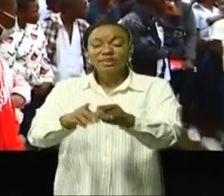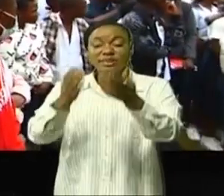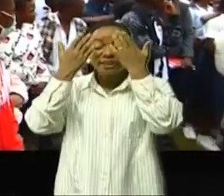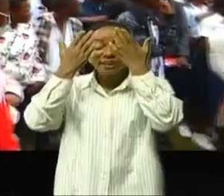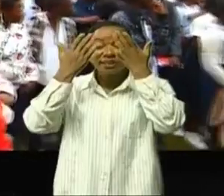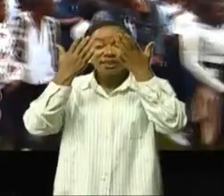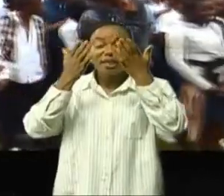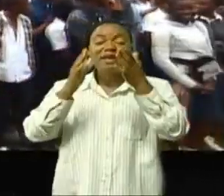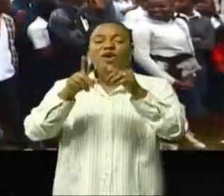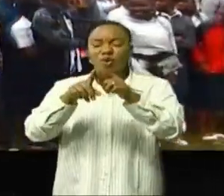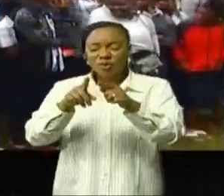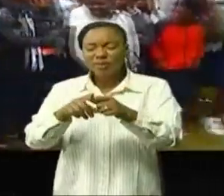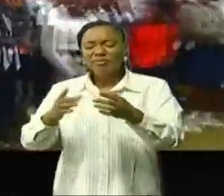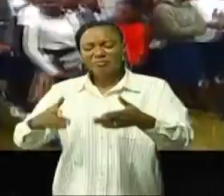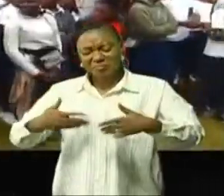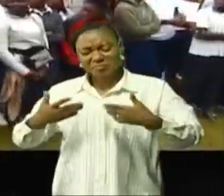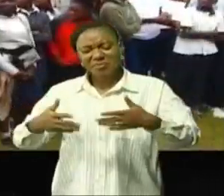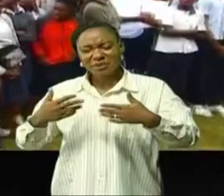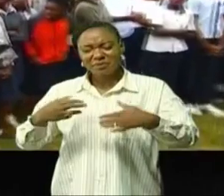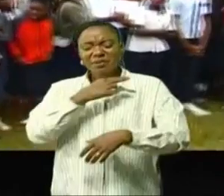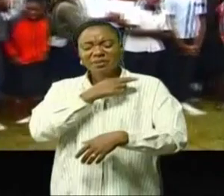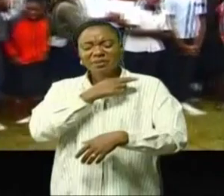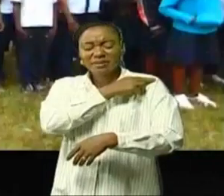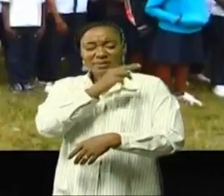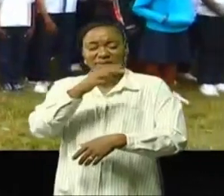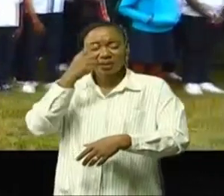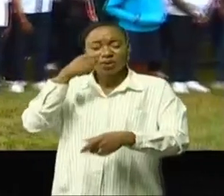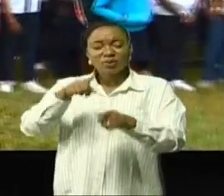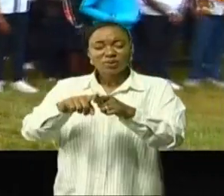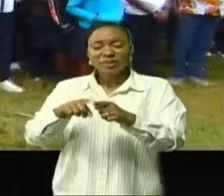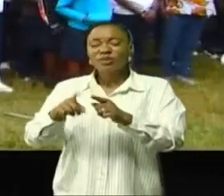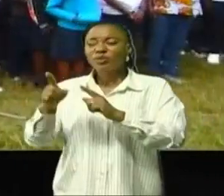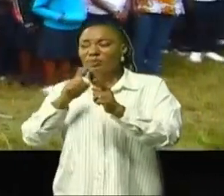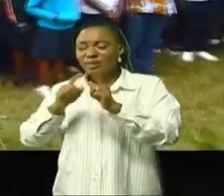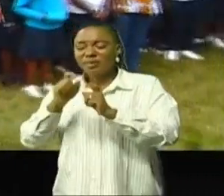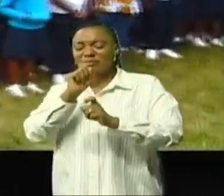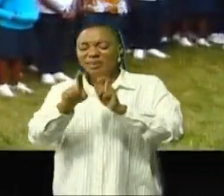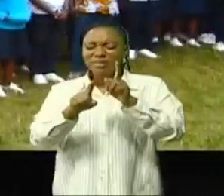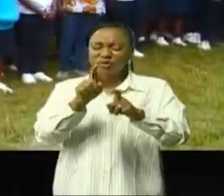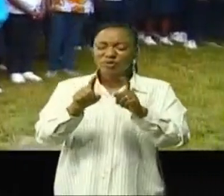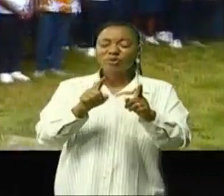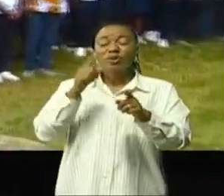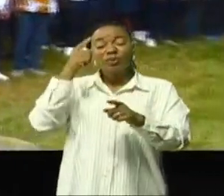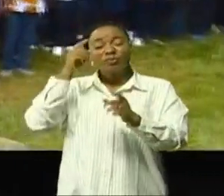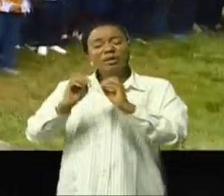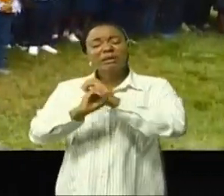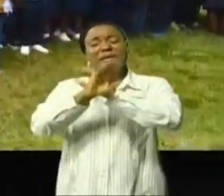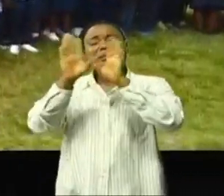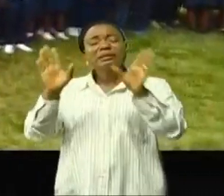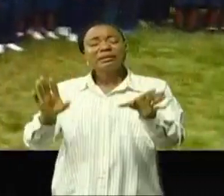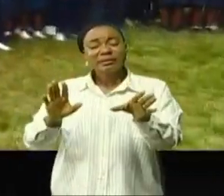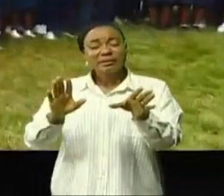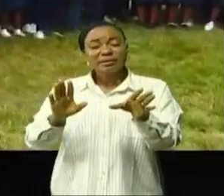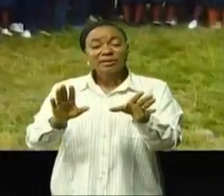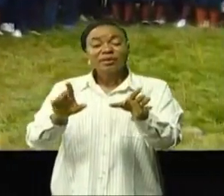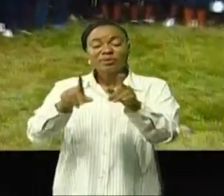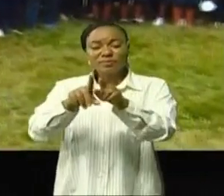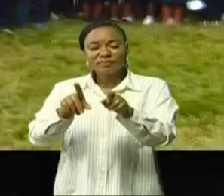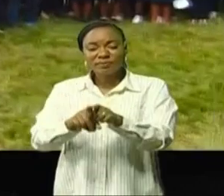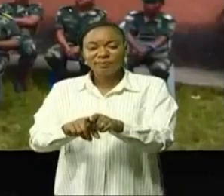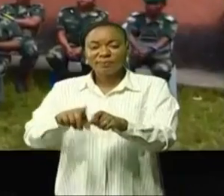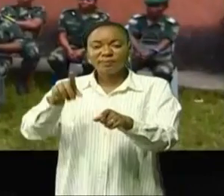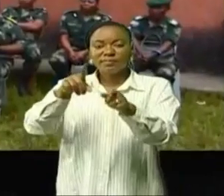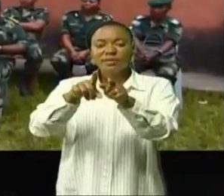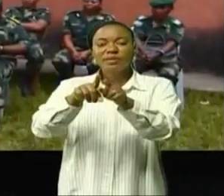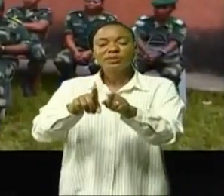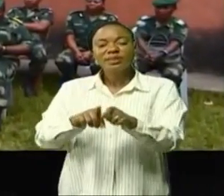la présence de cette équipe d'officiers supérieurs n'ont pas manqué de poser quelques questions pour éclairer leur lanterne sur les avantages